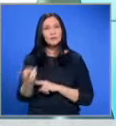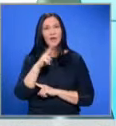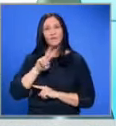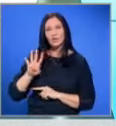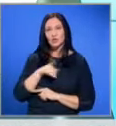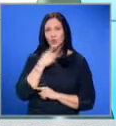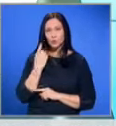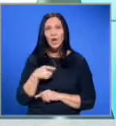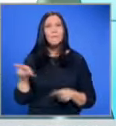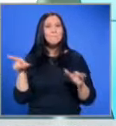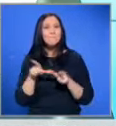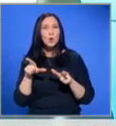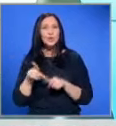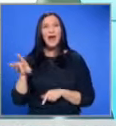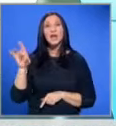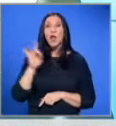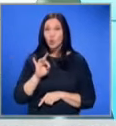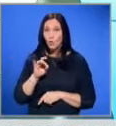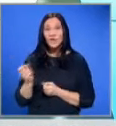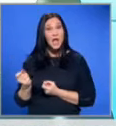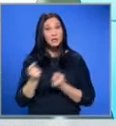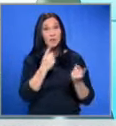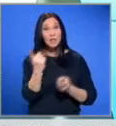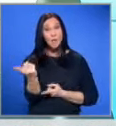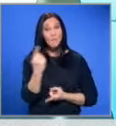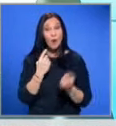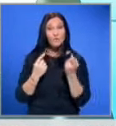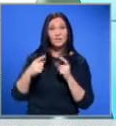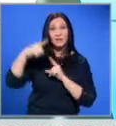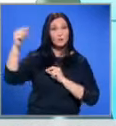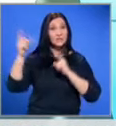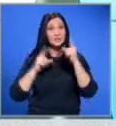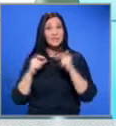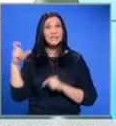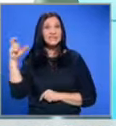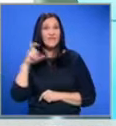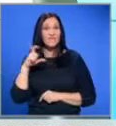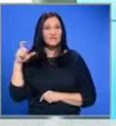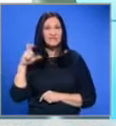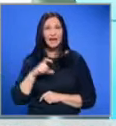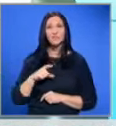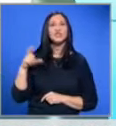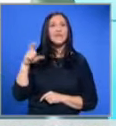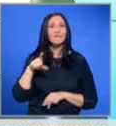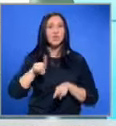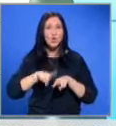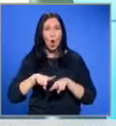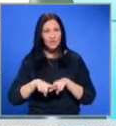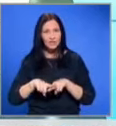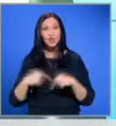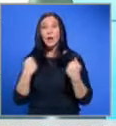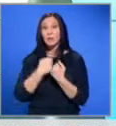2024 година Мил Драк Радолович изпрати повиквателни на звездите си Стефан Савич и Стеван Йоветич.